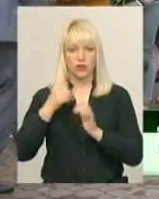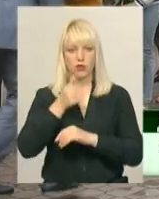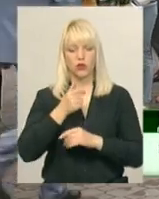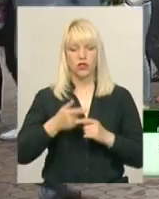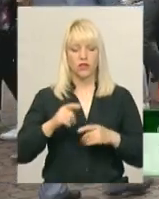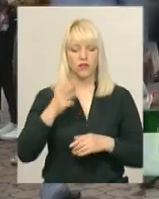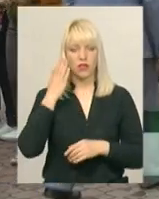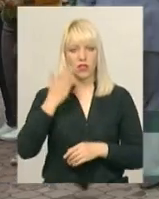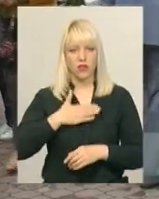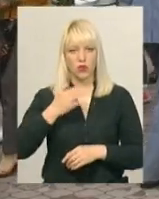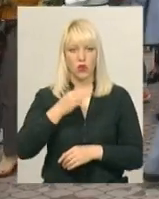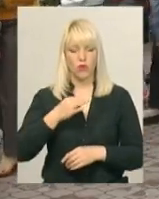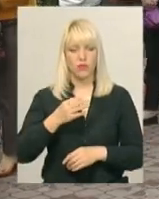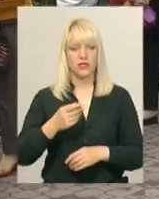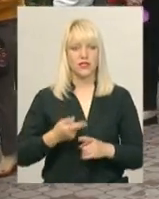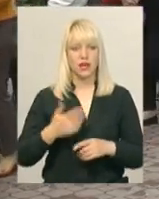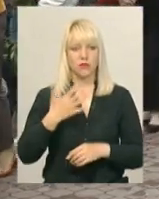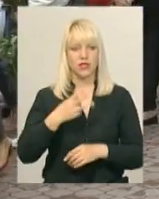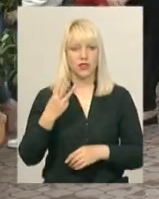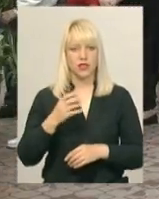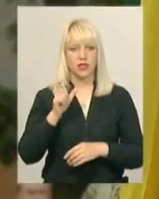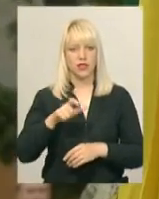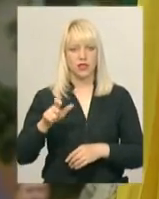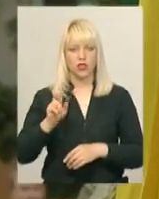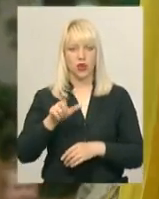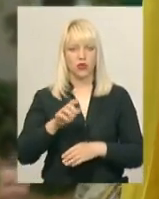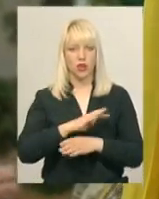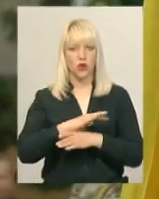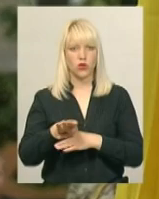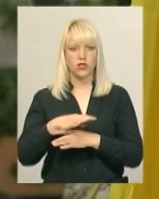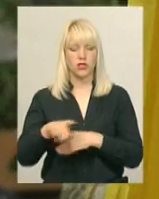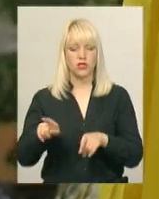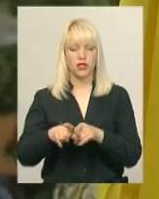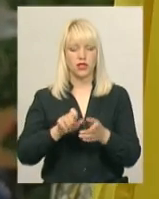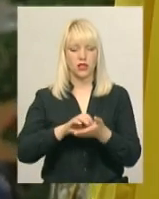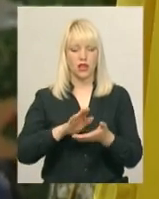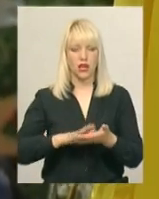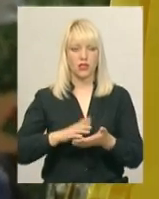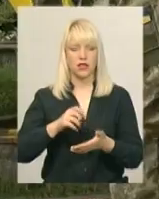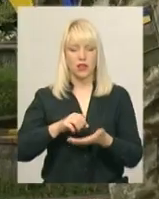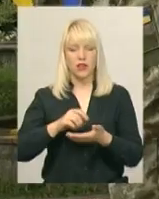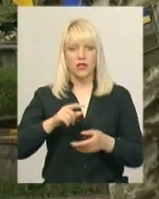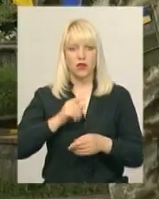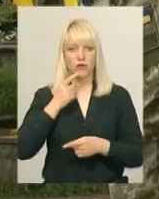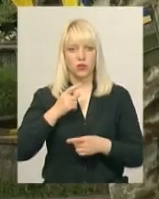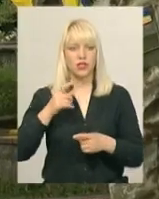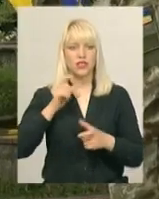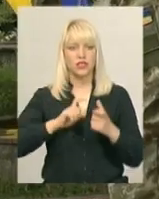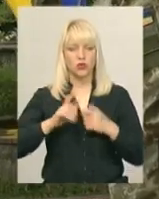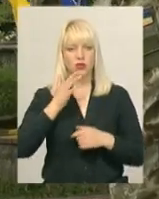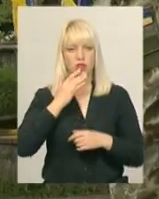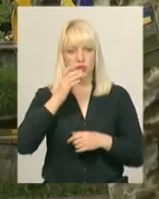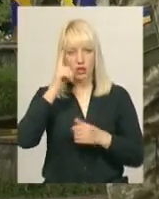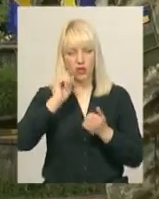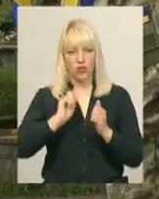тисяч краян заарештовано, 53 тисяч розстріляно. Такі дані наводить Інститут національної пам'яті. Що таке політичні репресії